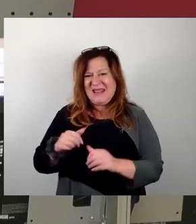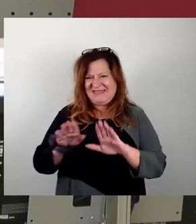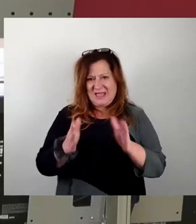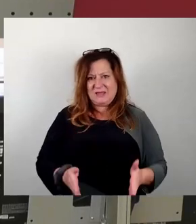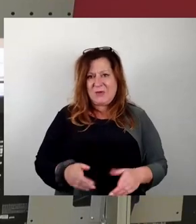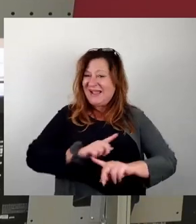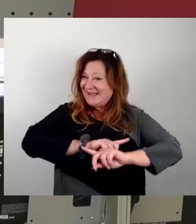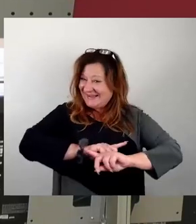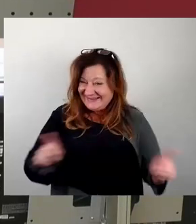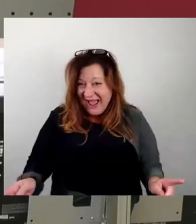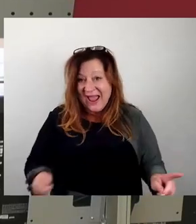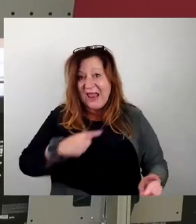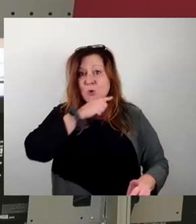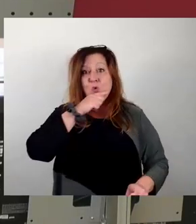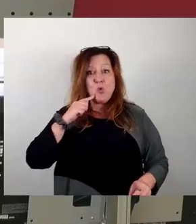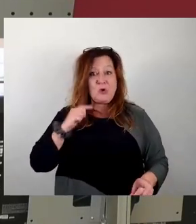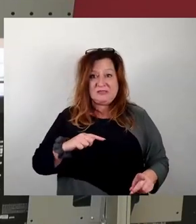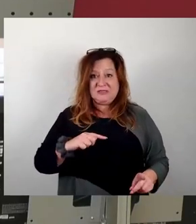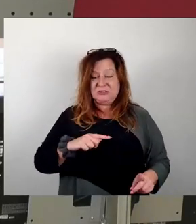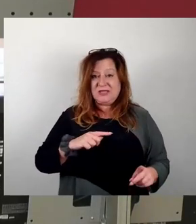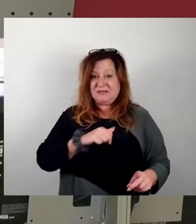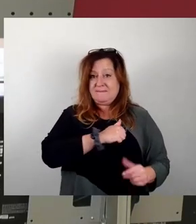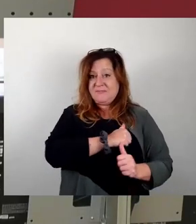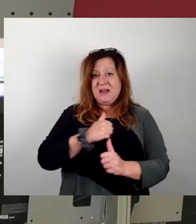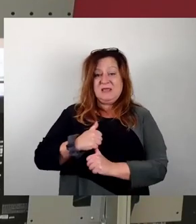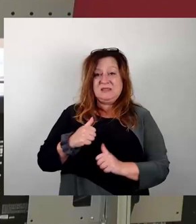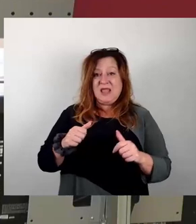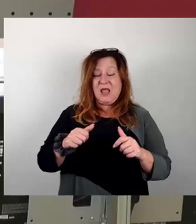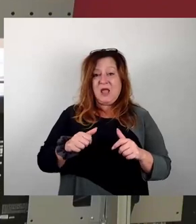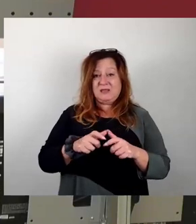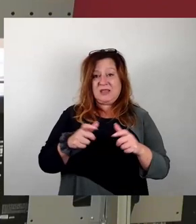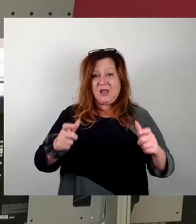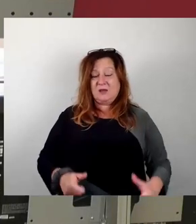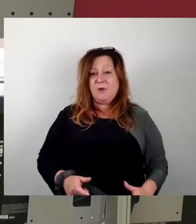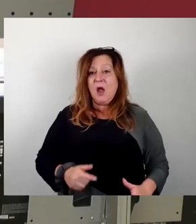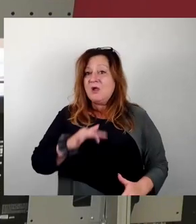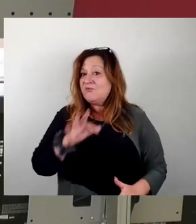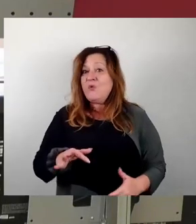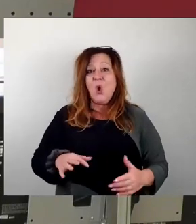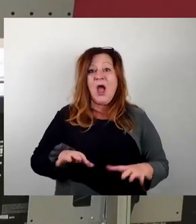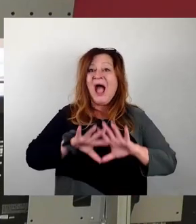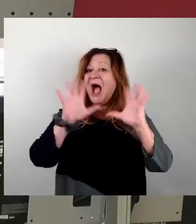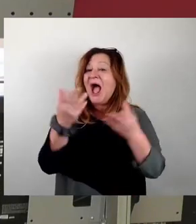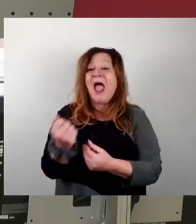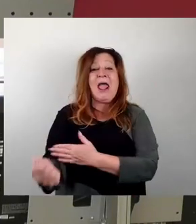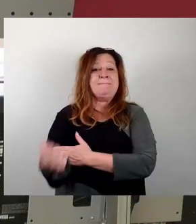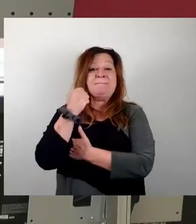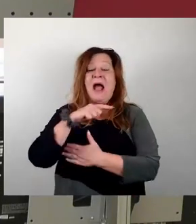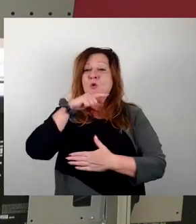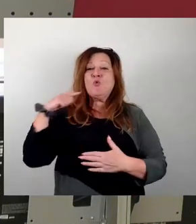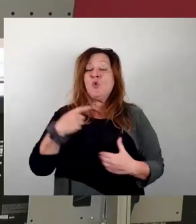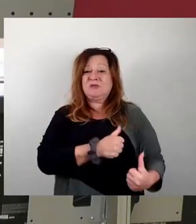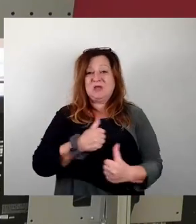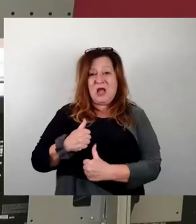Militärdenkmal. Es ist kein Denkmal sozusagen für die Allmacht russischer Armeen. Und insofern ist es